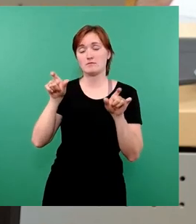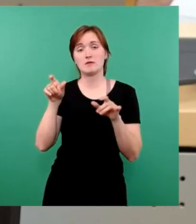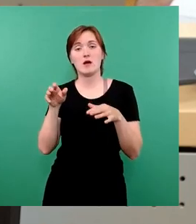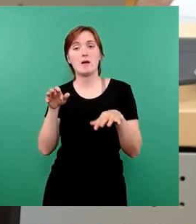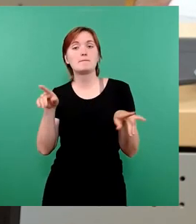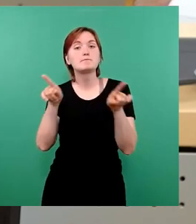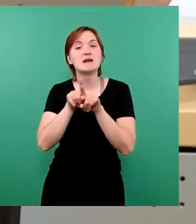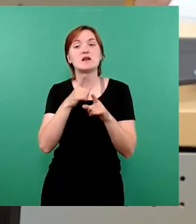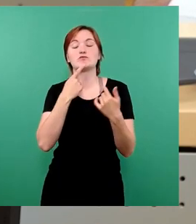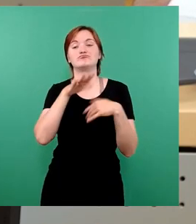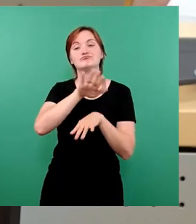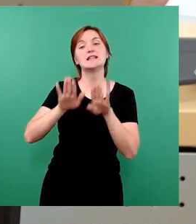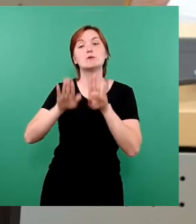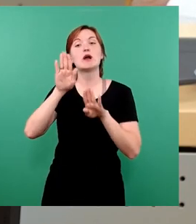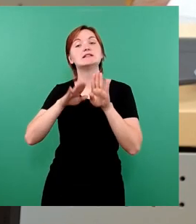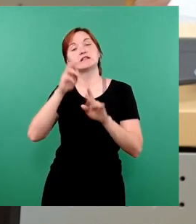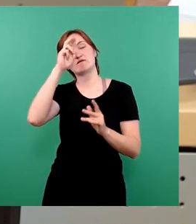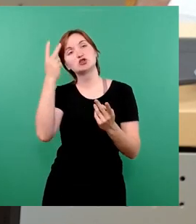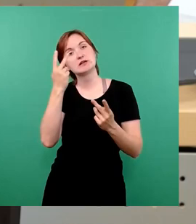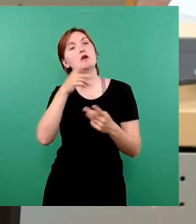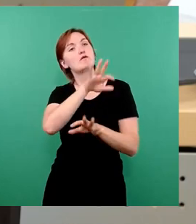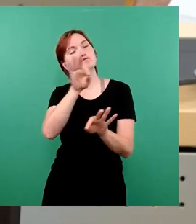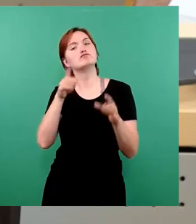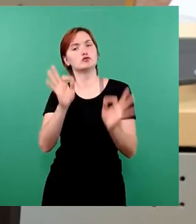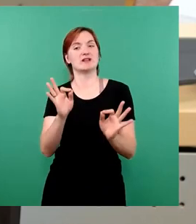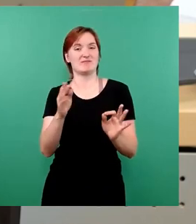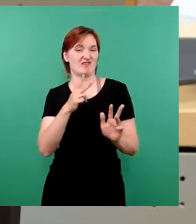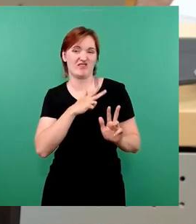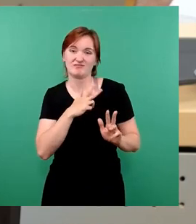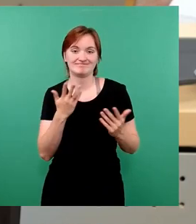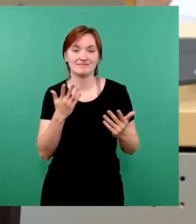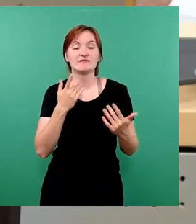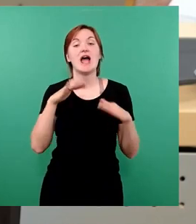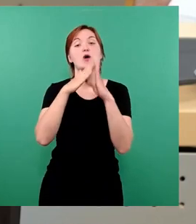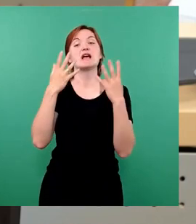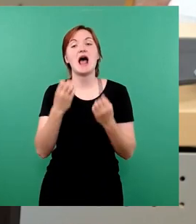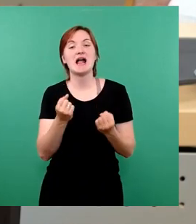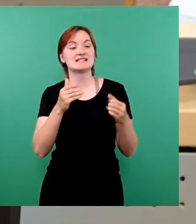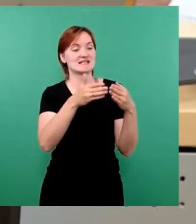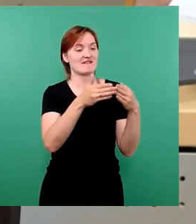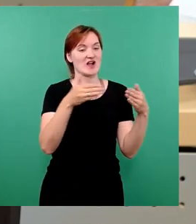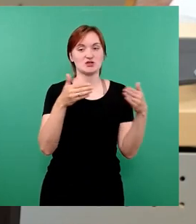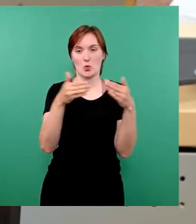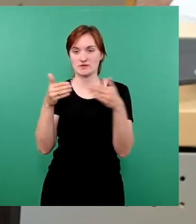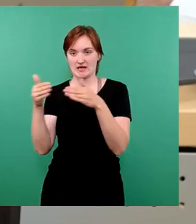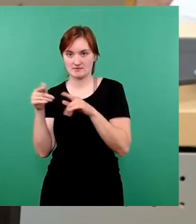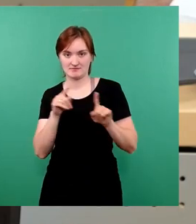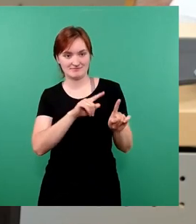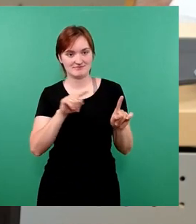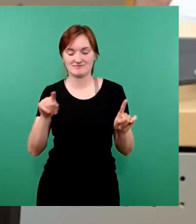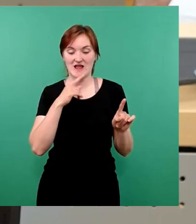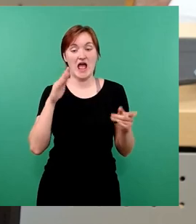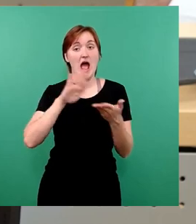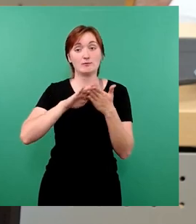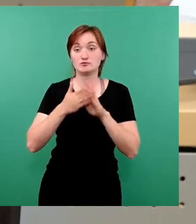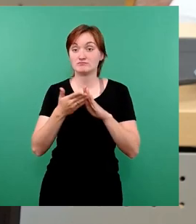Demokratieverständnis sehr gut gefunden. Die sogenannten haushaltstragenden Fraktionen haben aber einen Haushalt beschlossen